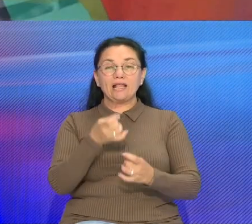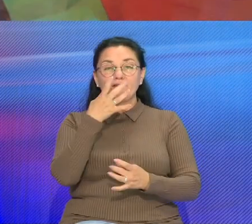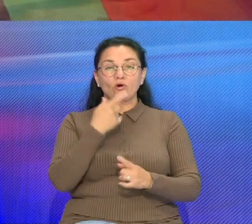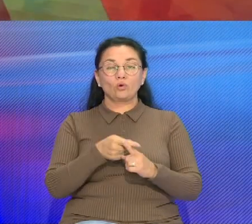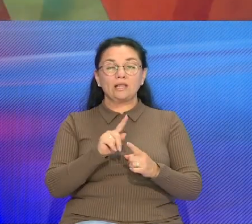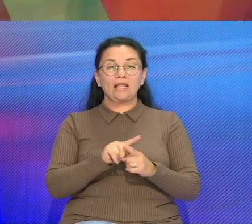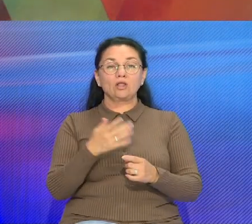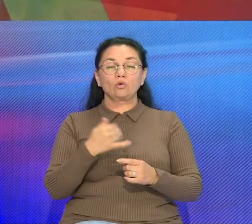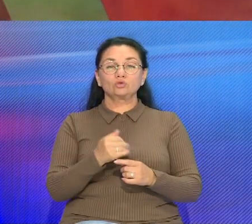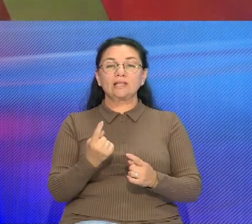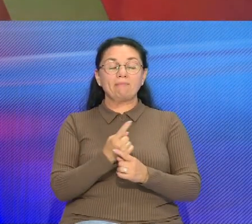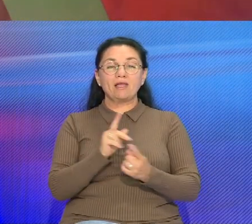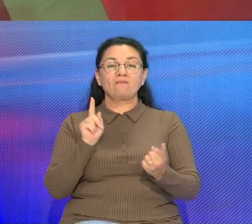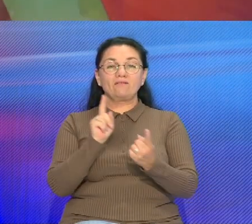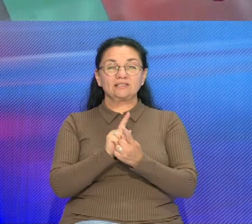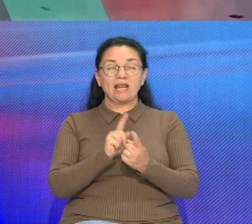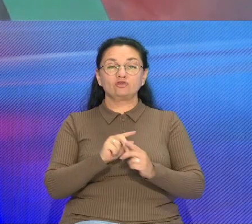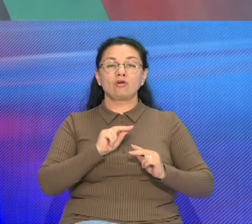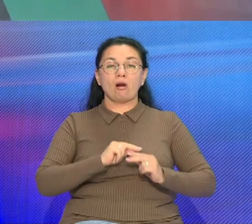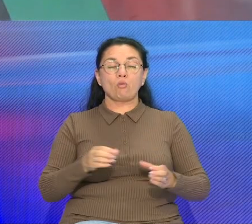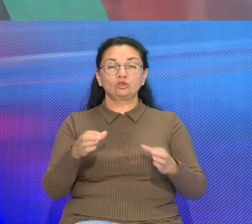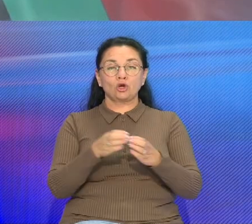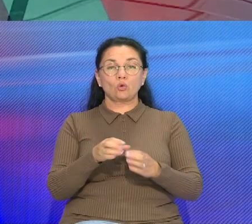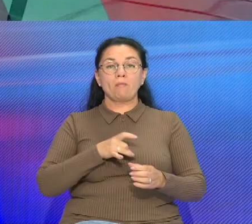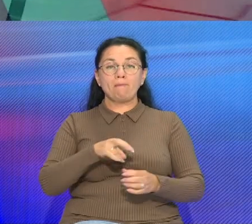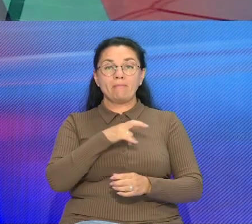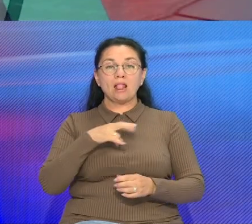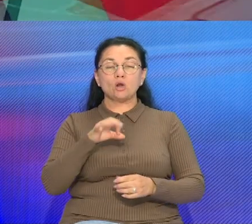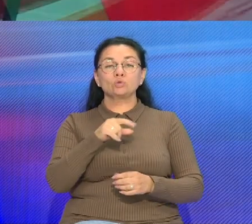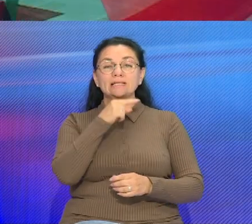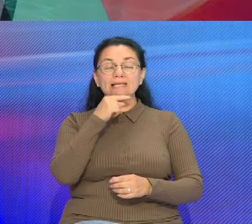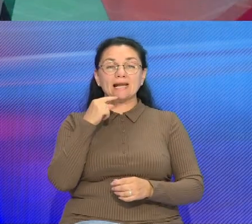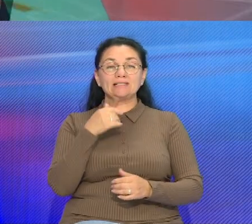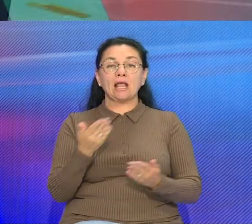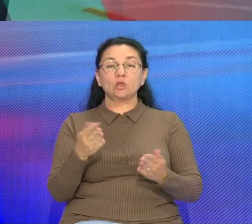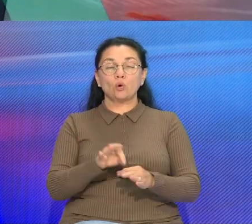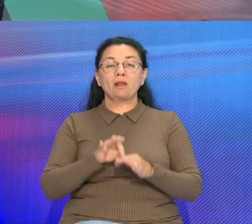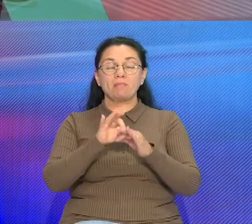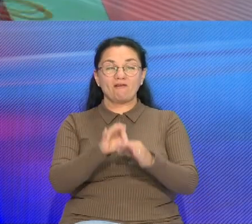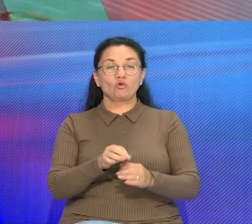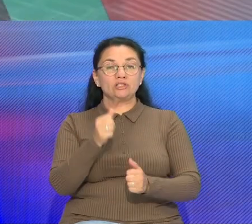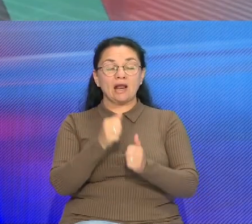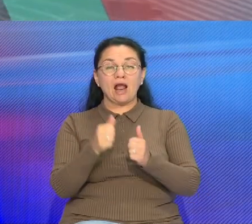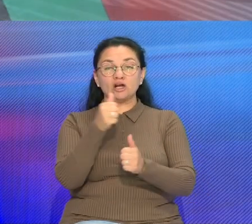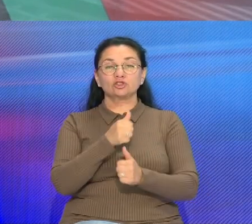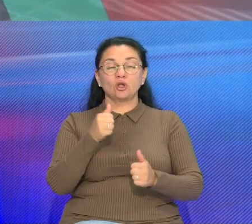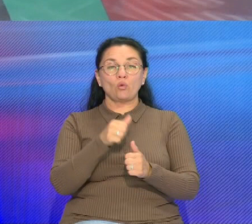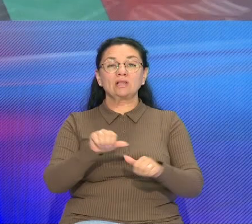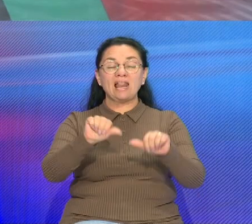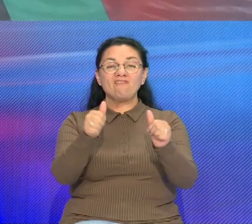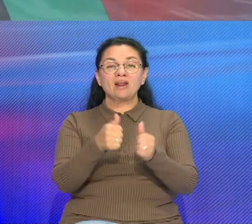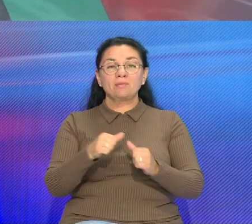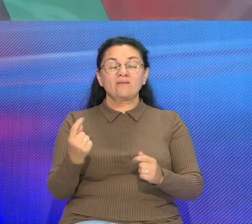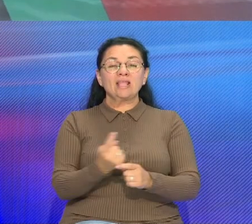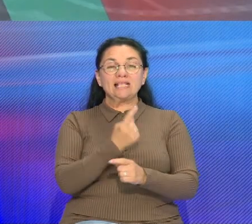сострешена рада представников рабочей группы Беларуси и России, которая проводится что год с метой формирования один для двух краин